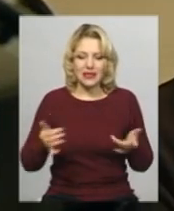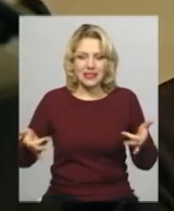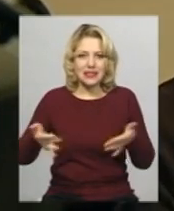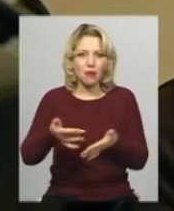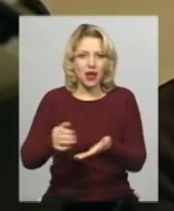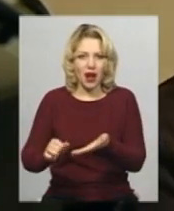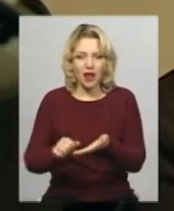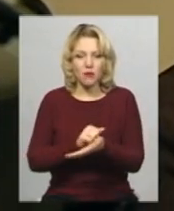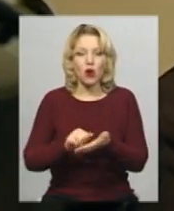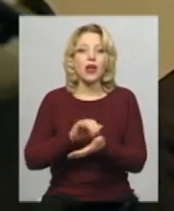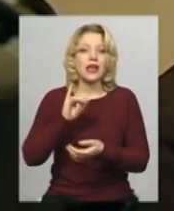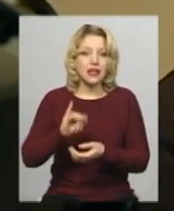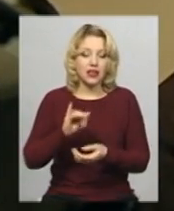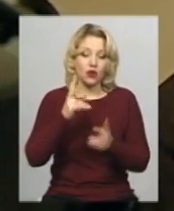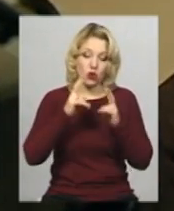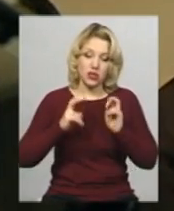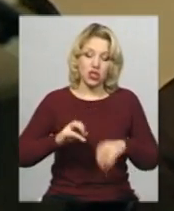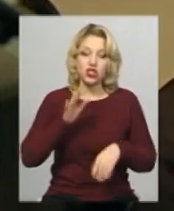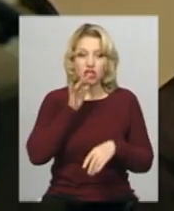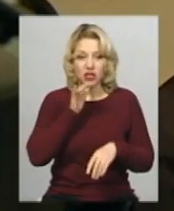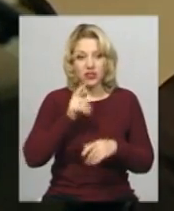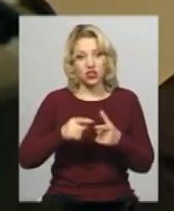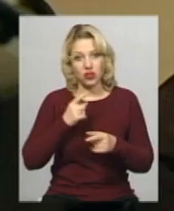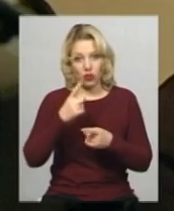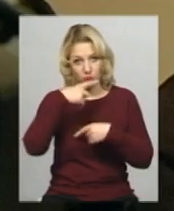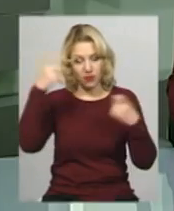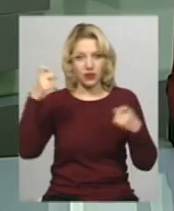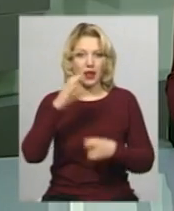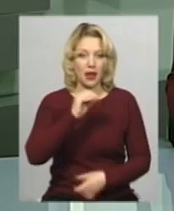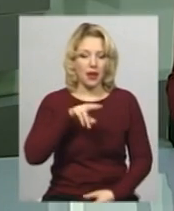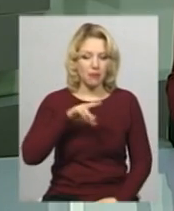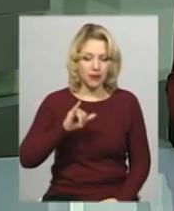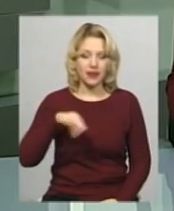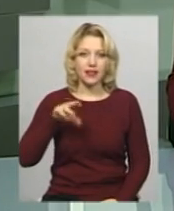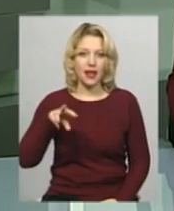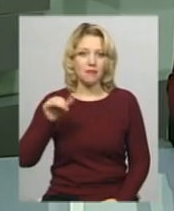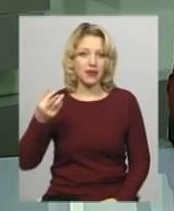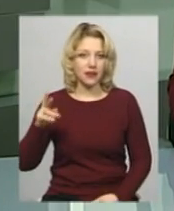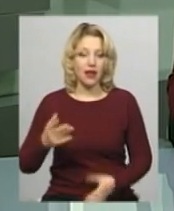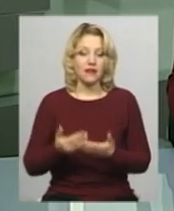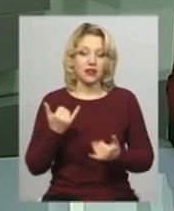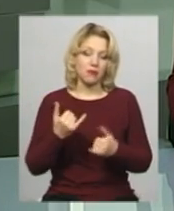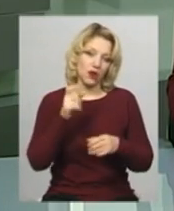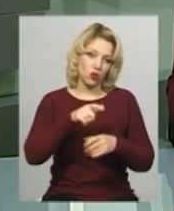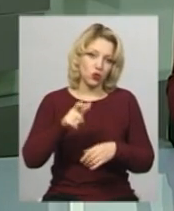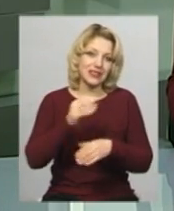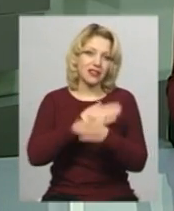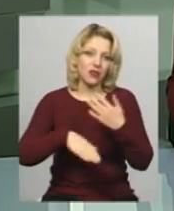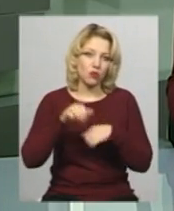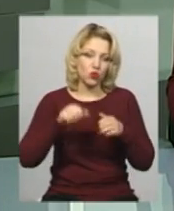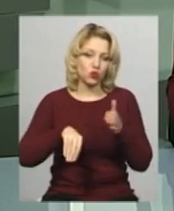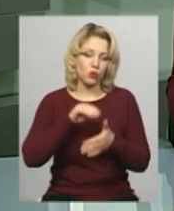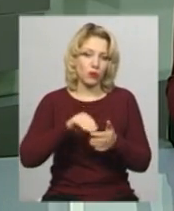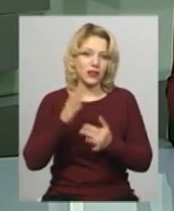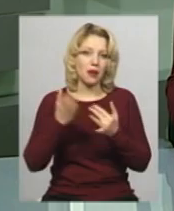і розглянути, чи вже час епідемію. Відтепер люди з інвалідністю можуть купувати пільгові